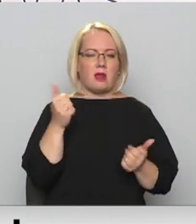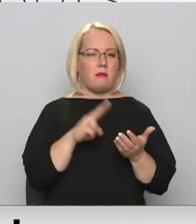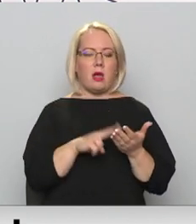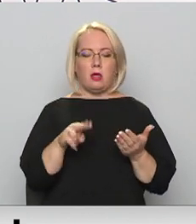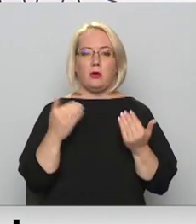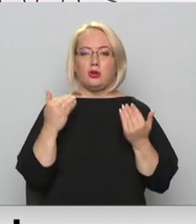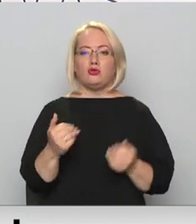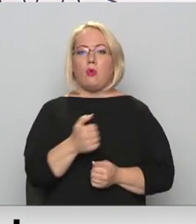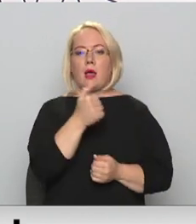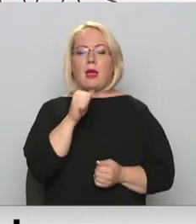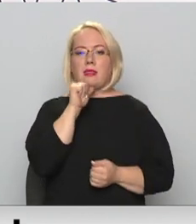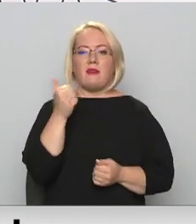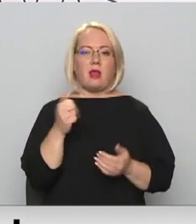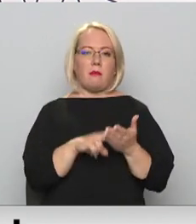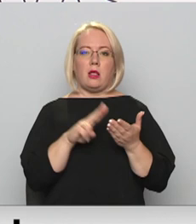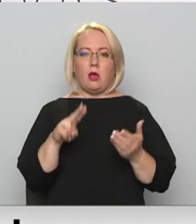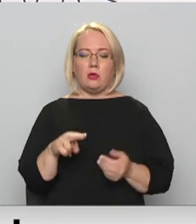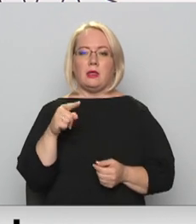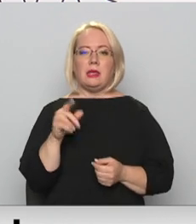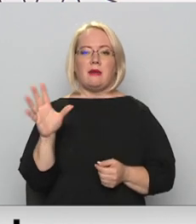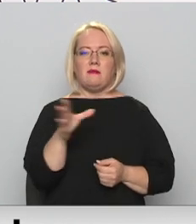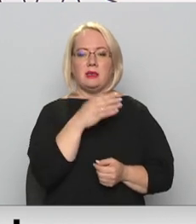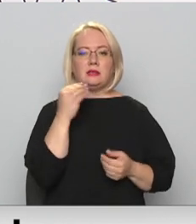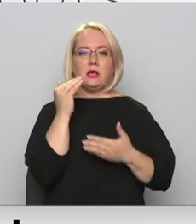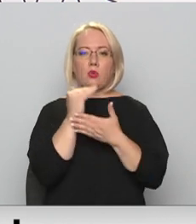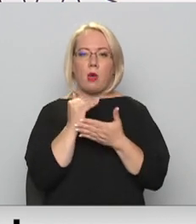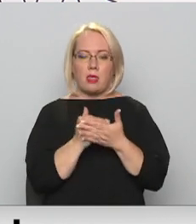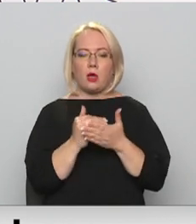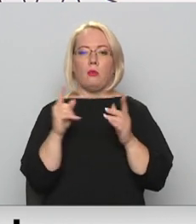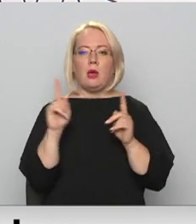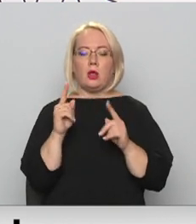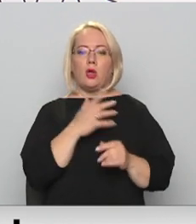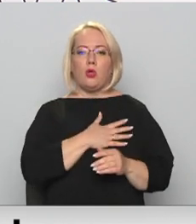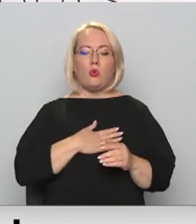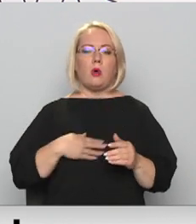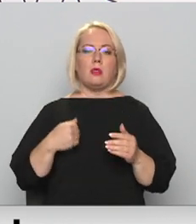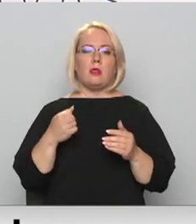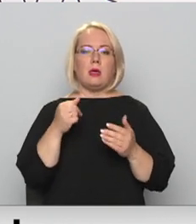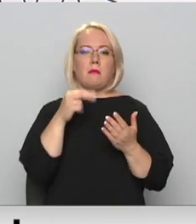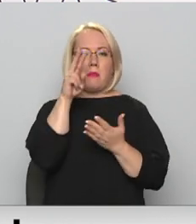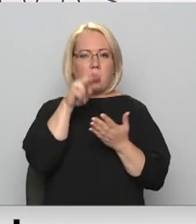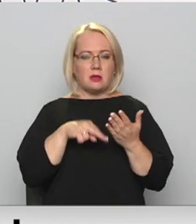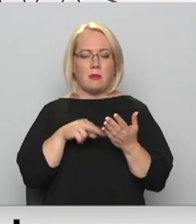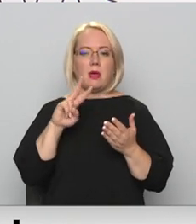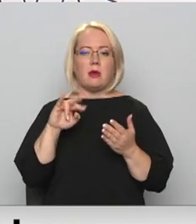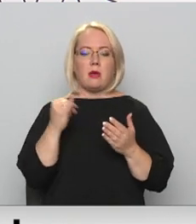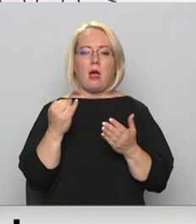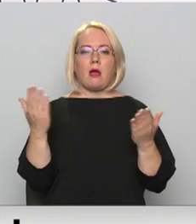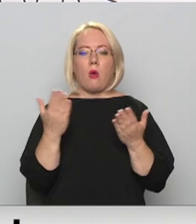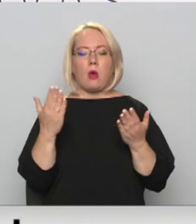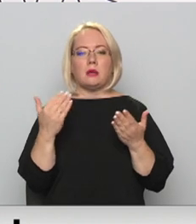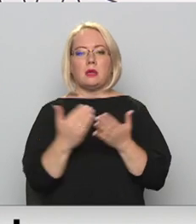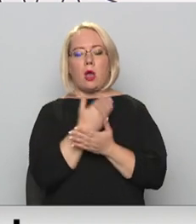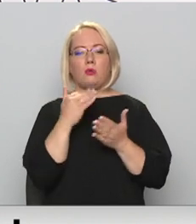šogad nevarējām. Iespējams, šie visi noteikumi ir būtiski pārskatāmi. Ja ir kāds jauns apstāklis vai